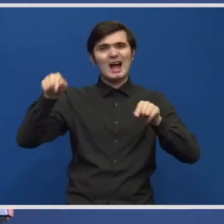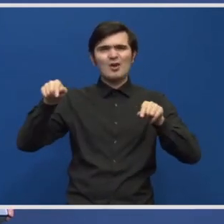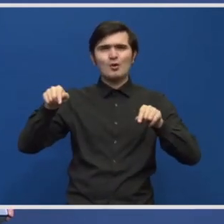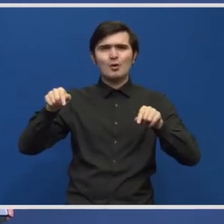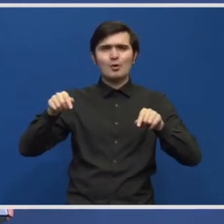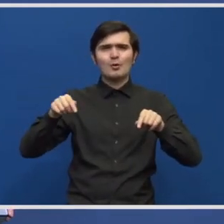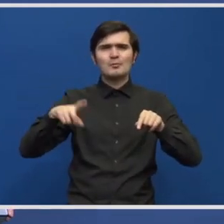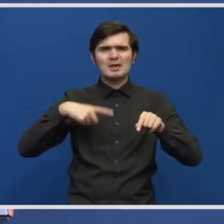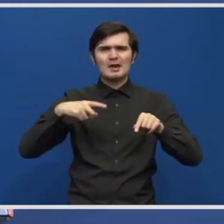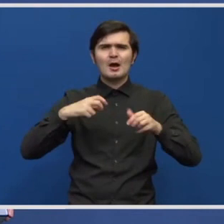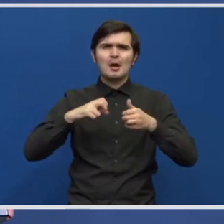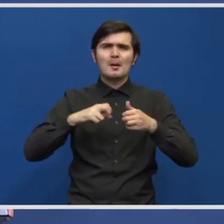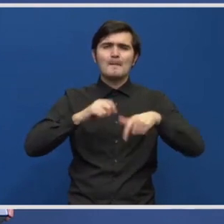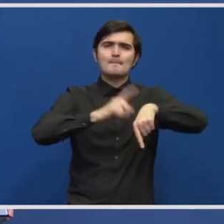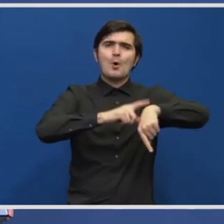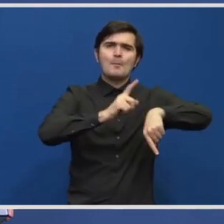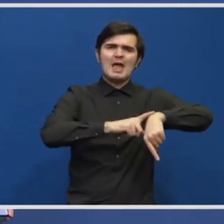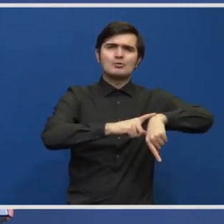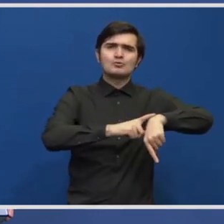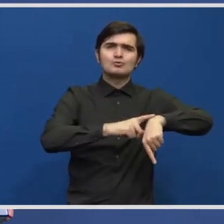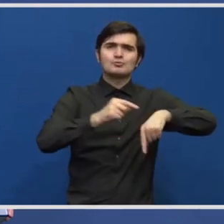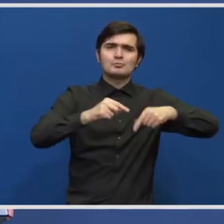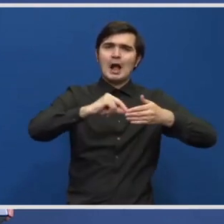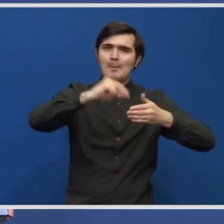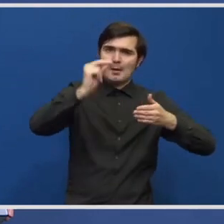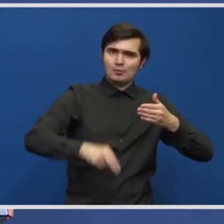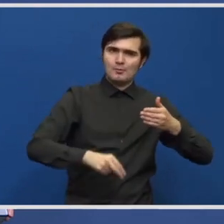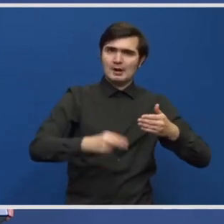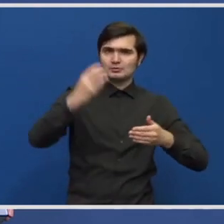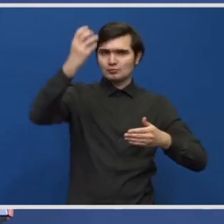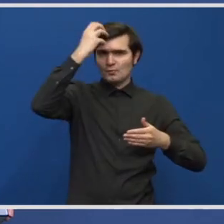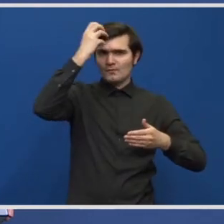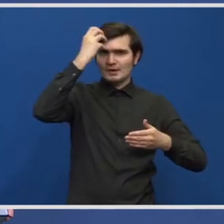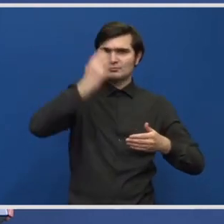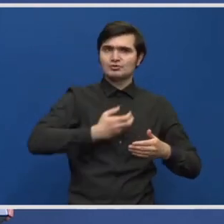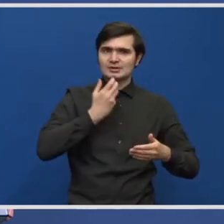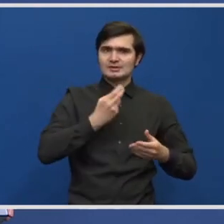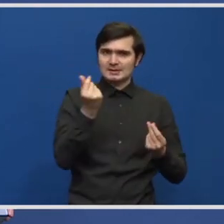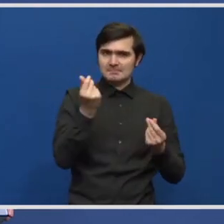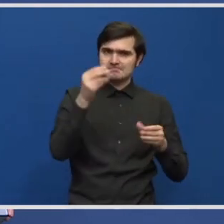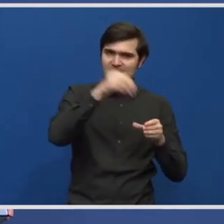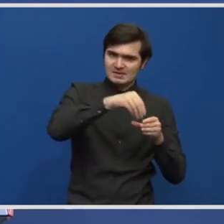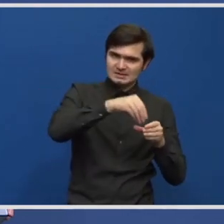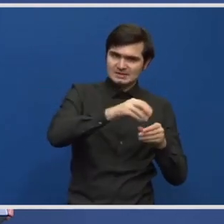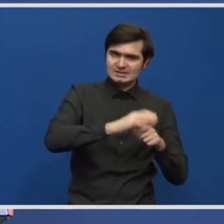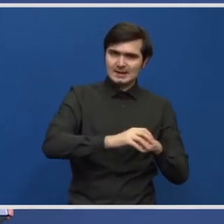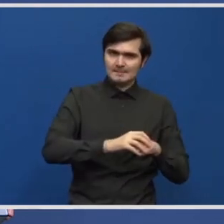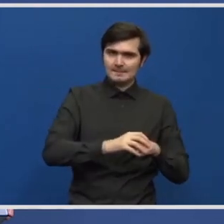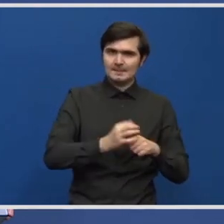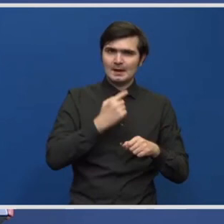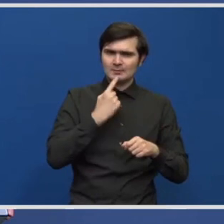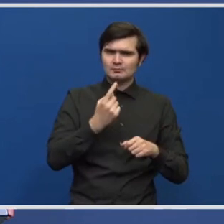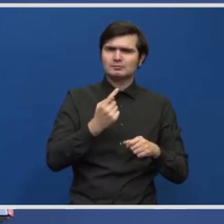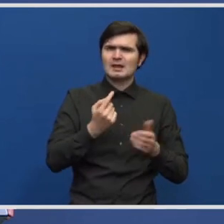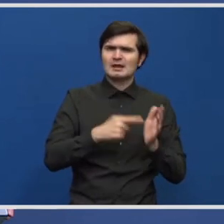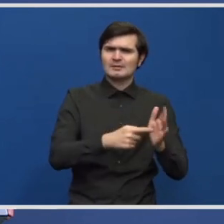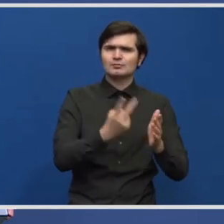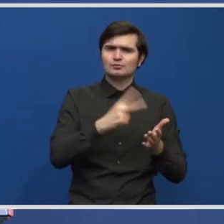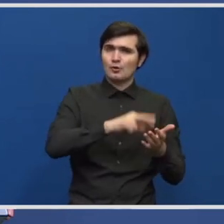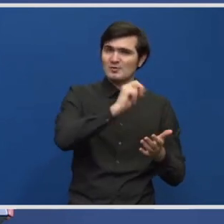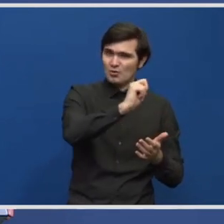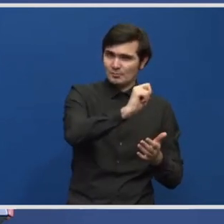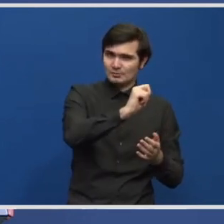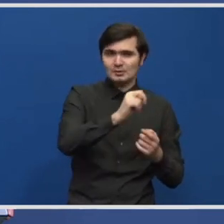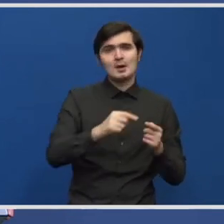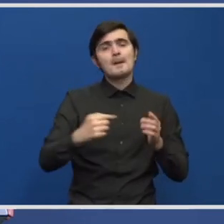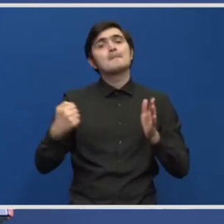între momentul în care investiția a fost aprobată în ședința de Guvern, la cele două menționate mai devreme, momentul era în 2008, și în momentul în